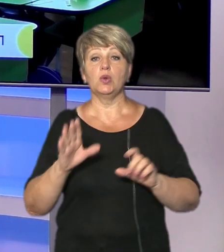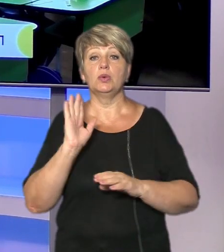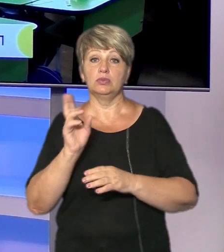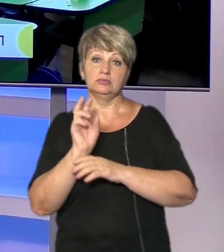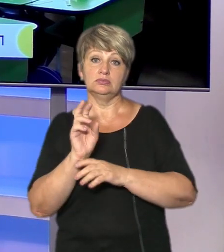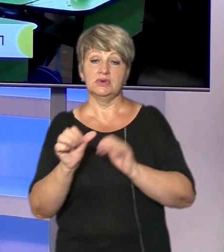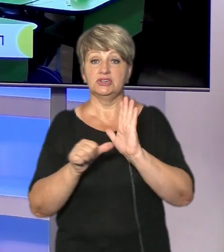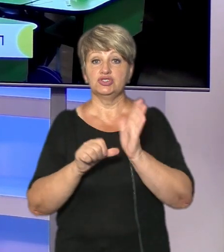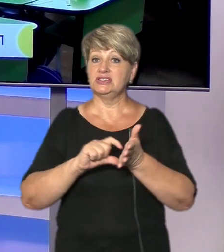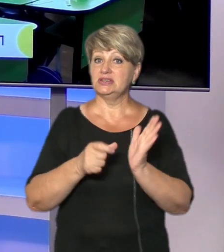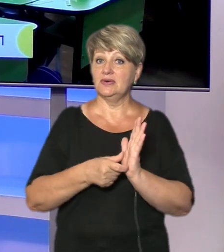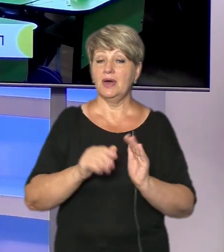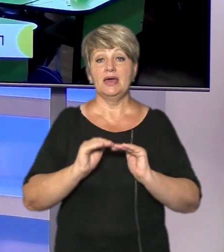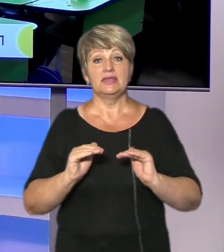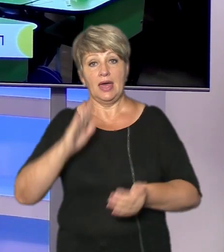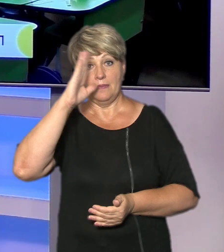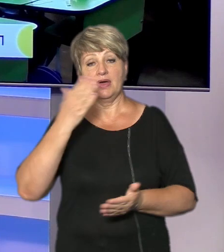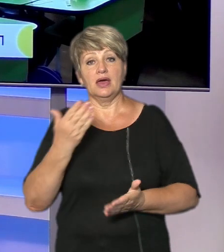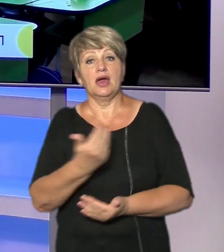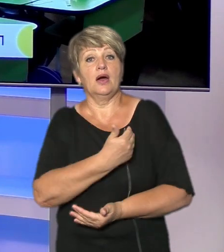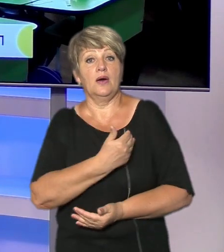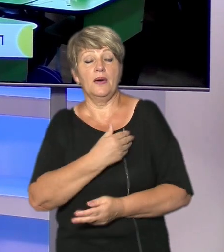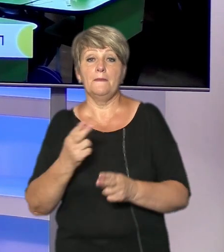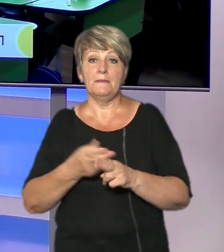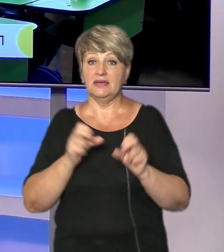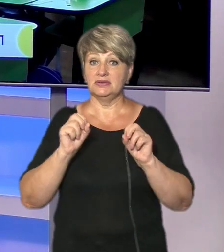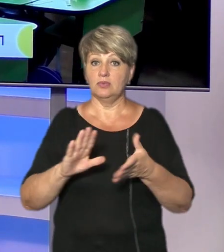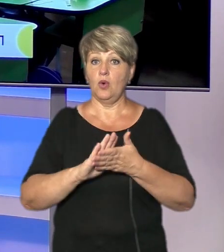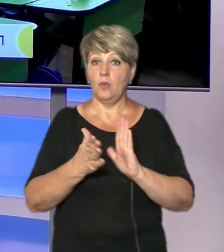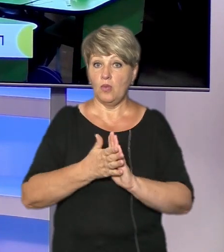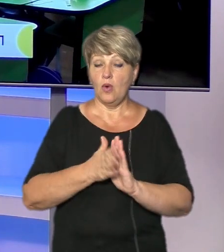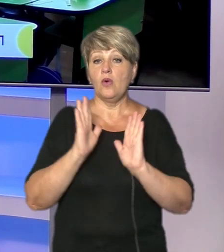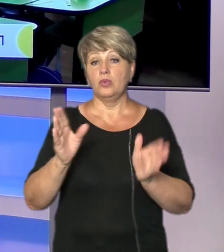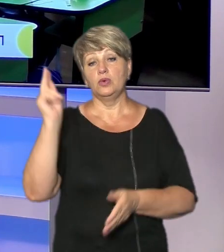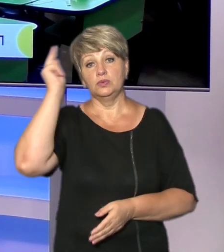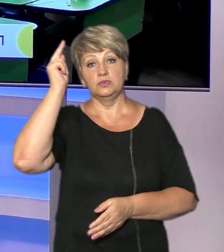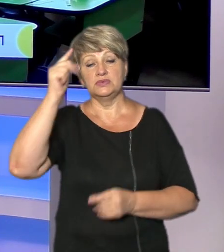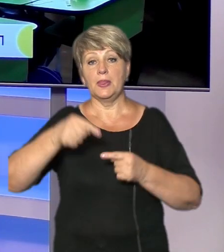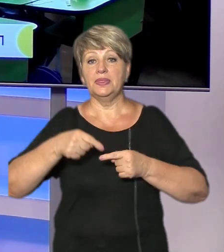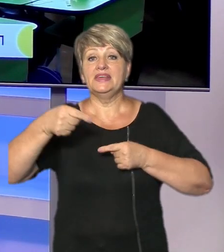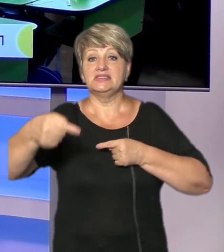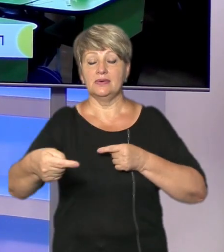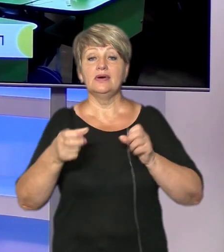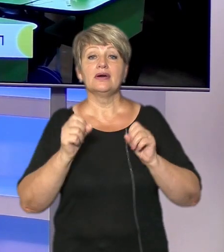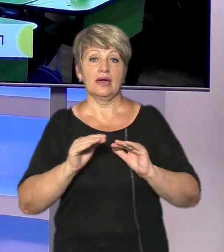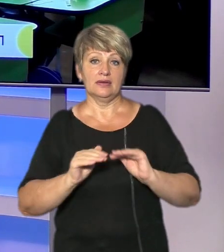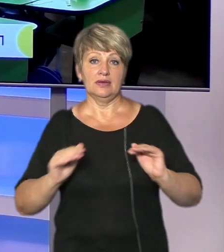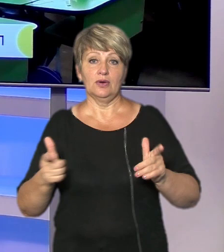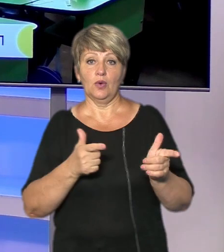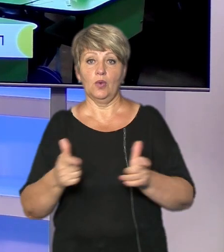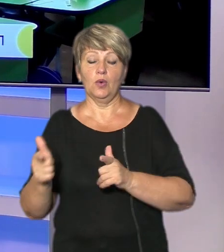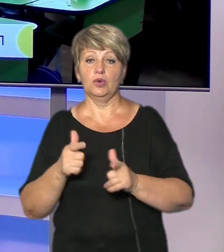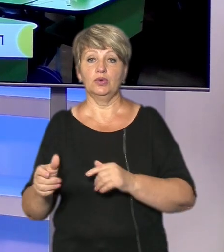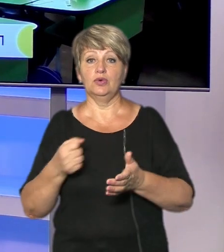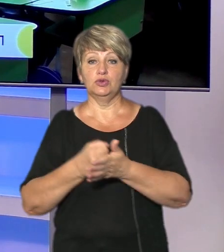шість класів діти батьків які прагнуть більш безпечних умов для них навчатимуться дистанційно як учні готувалися до уроків в обох